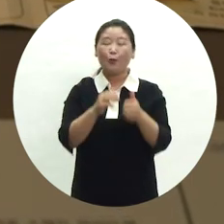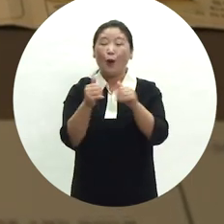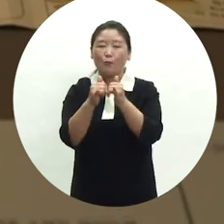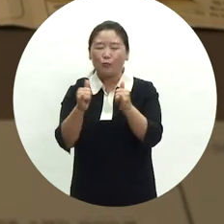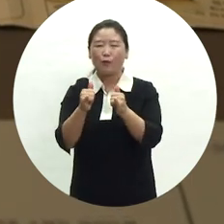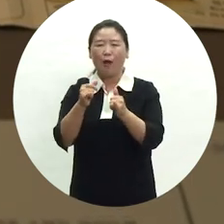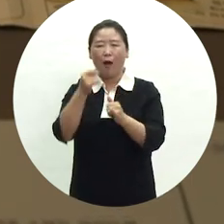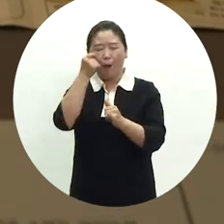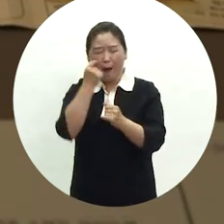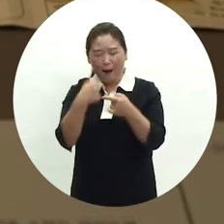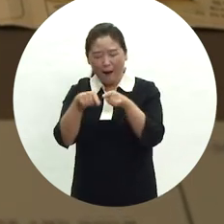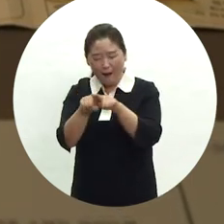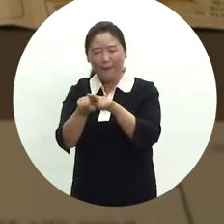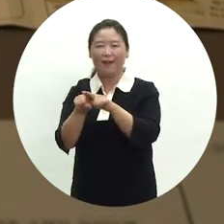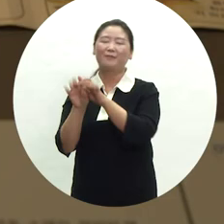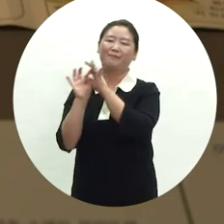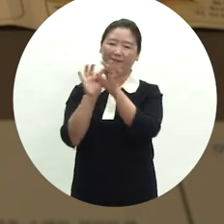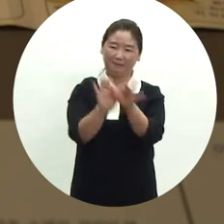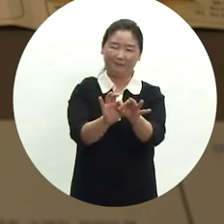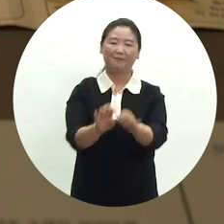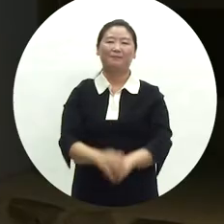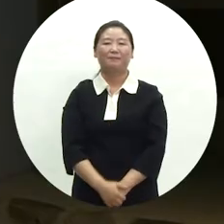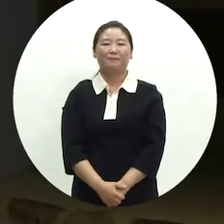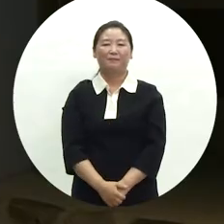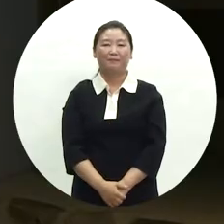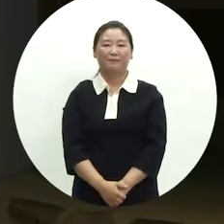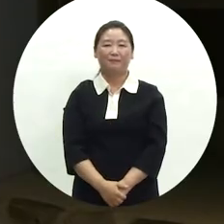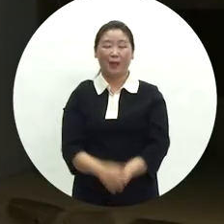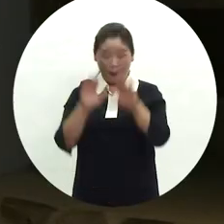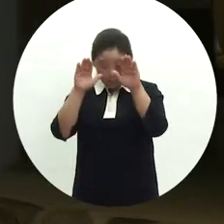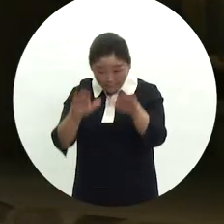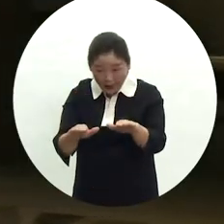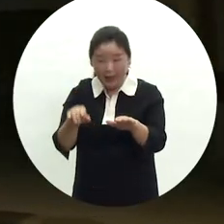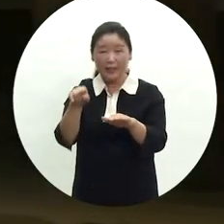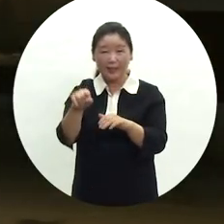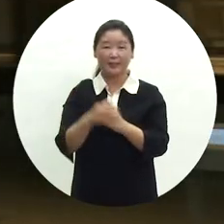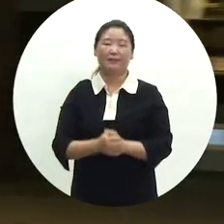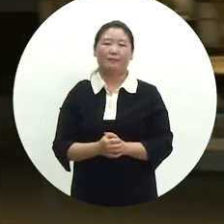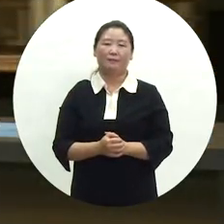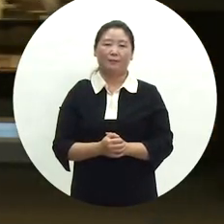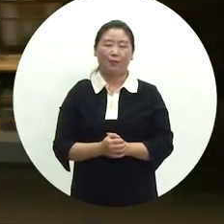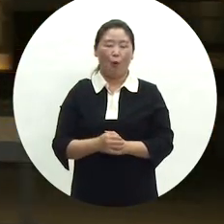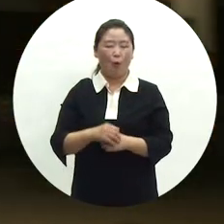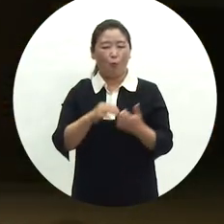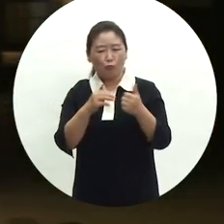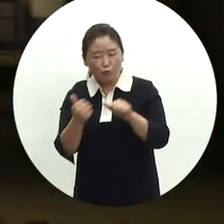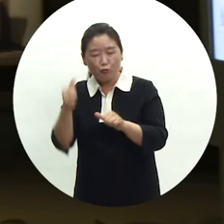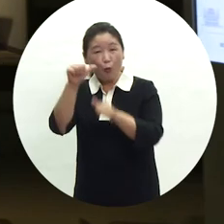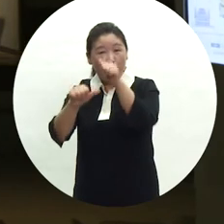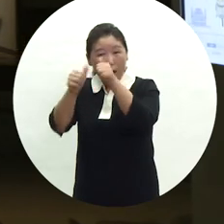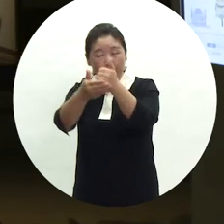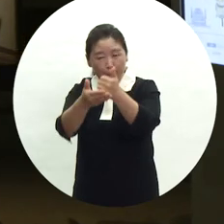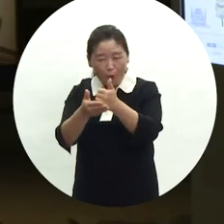의미는 바뀌지 않고 계속되고 있습니다. 제례 코너에서는 제사는 돌아가신 조상을 모시고